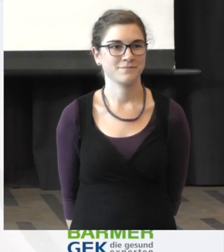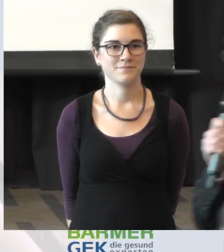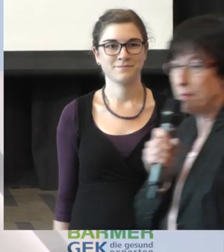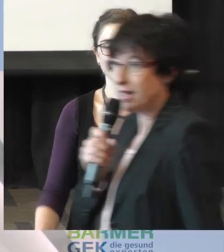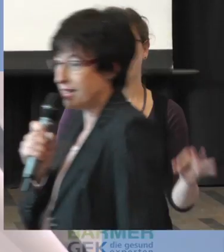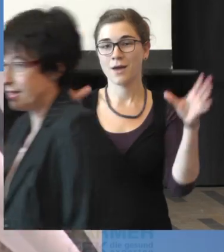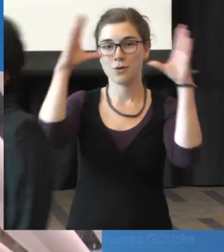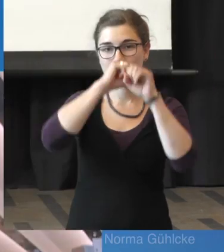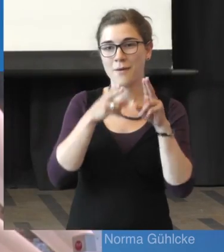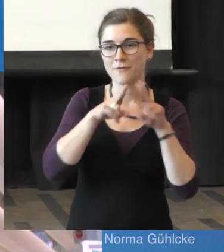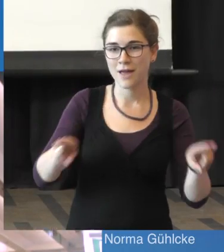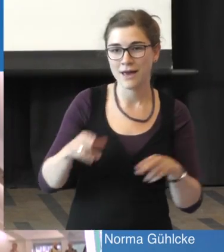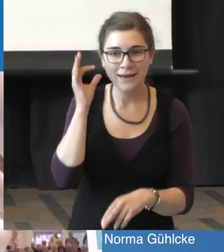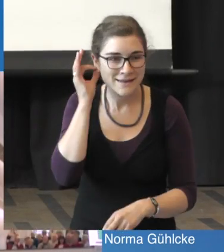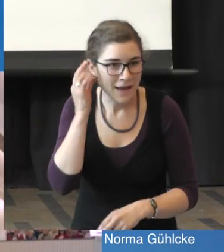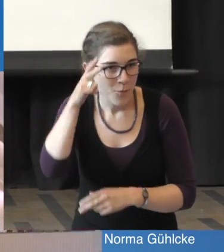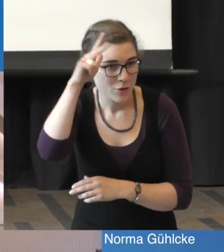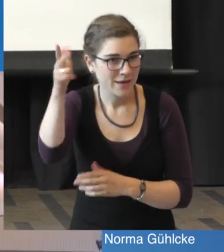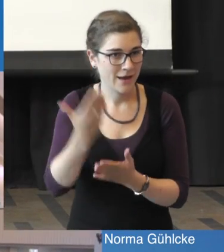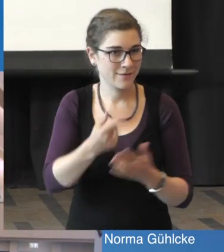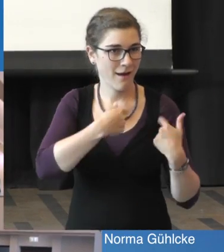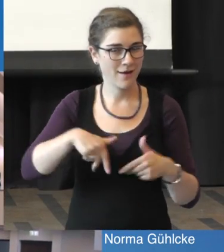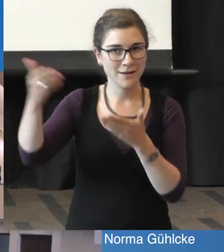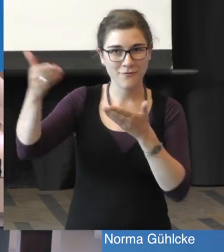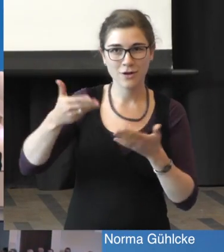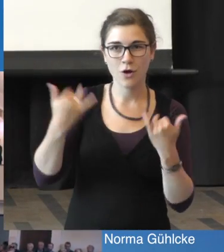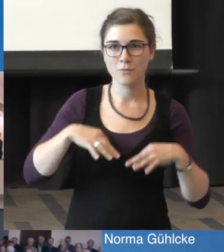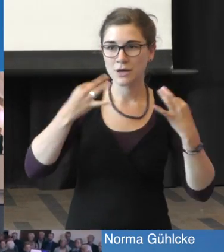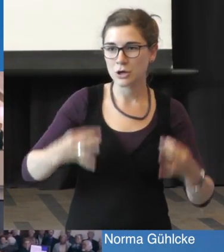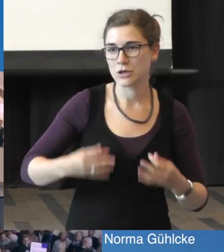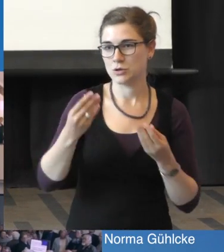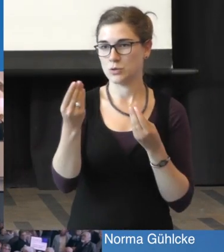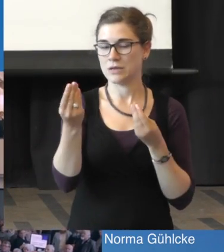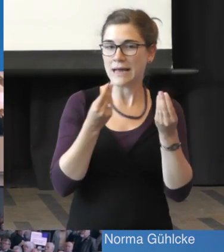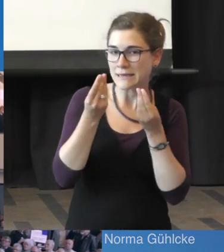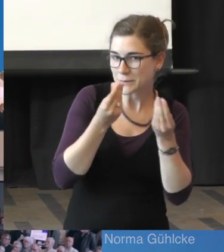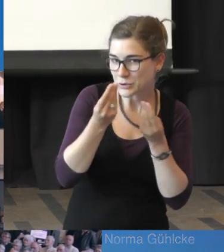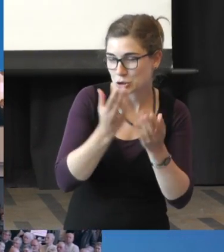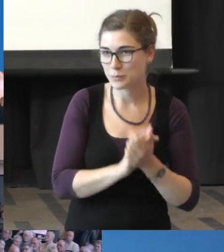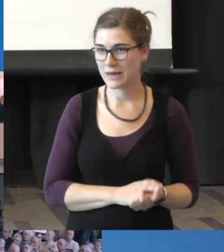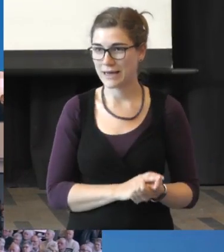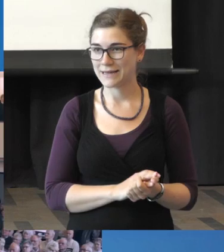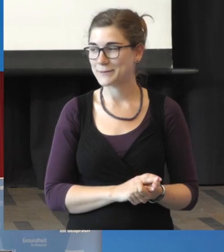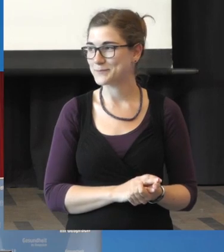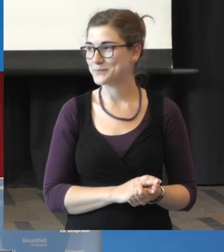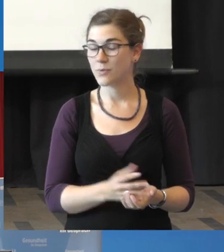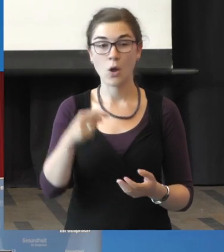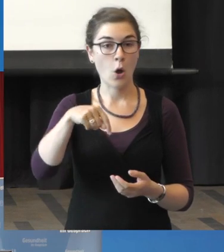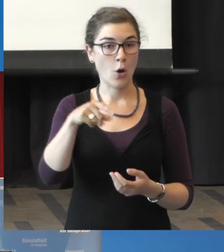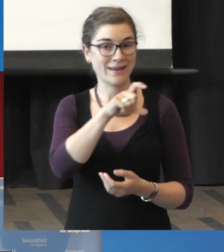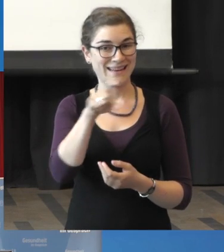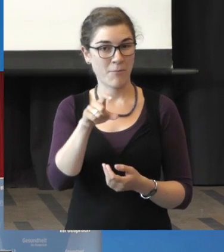Guten Abend meine sehr verehrten Damen und Herren, ich darf Sie recht herzlich begrüßen zu Gesundheit im Gespräch.